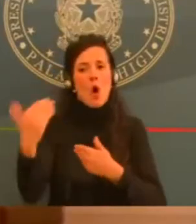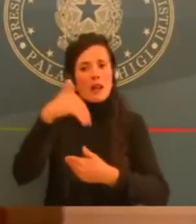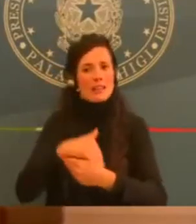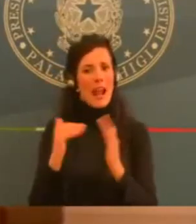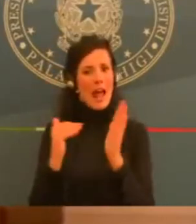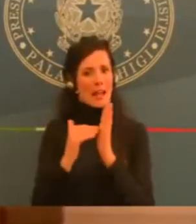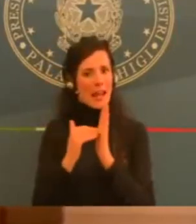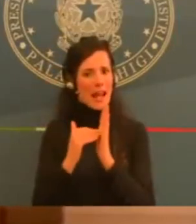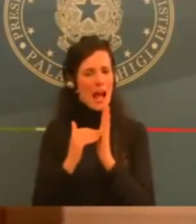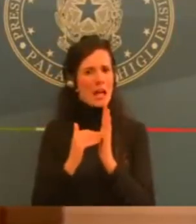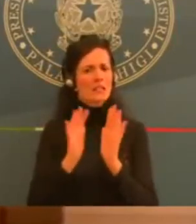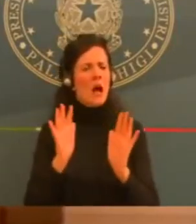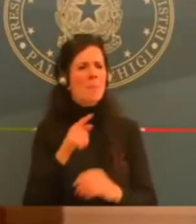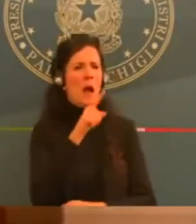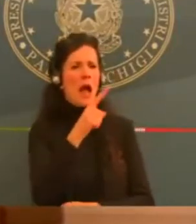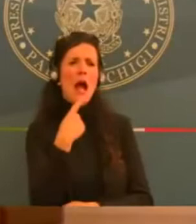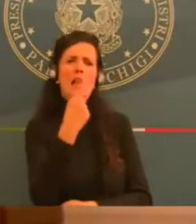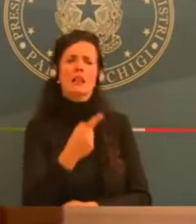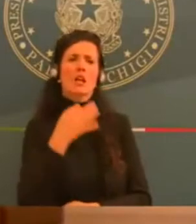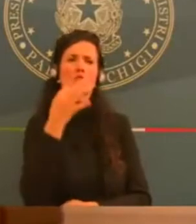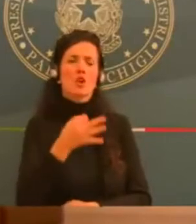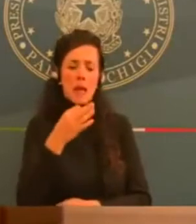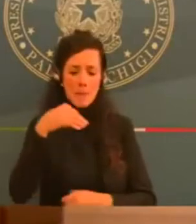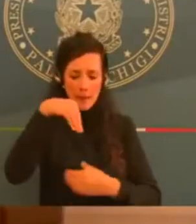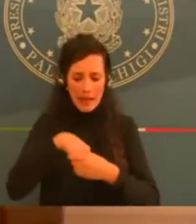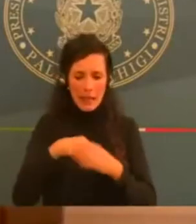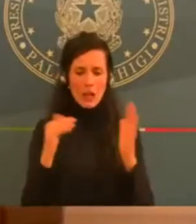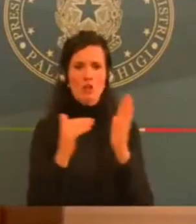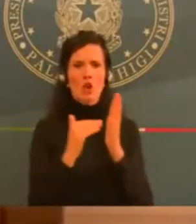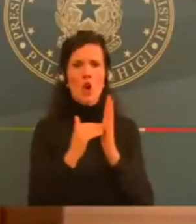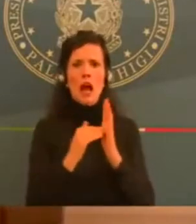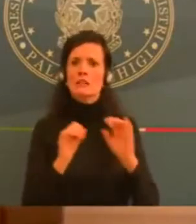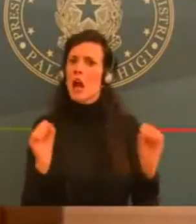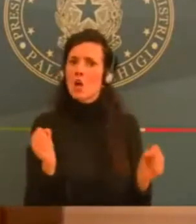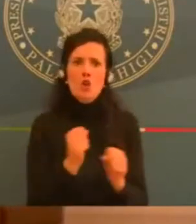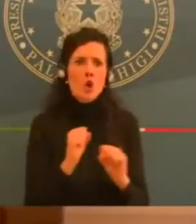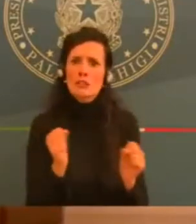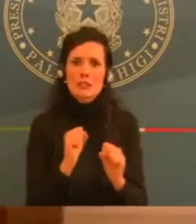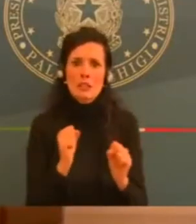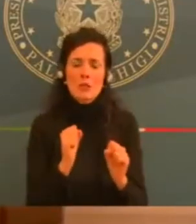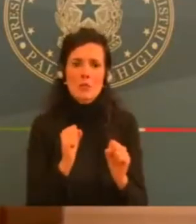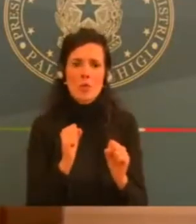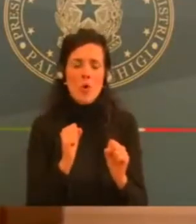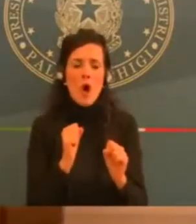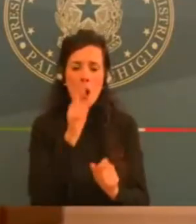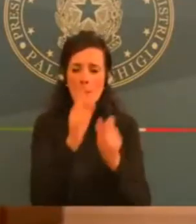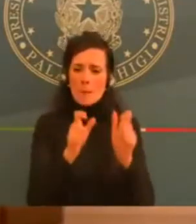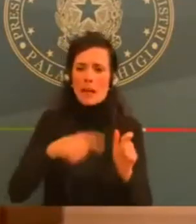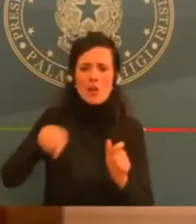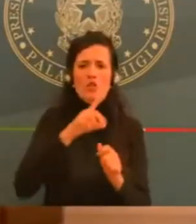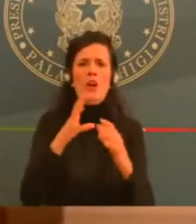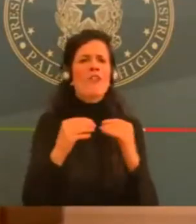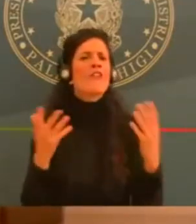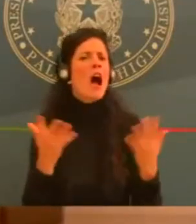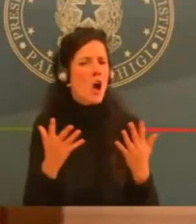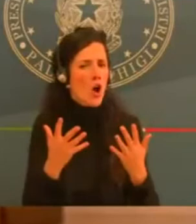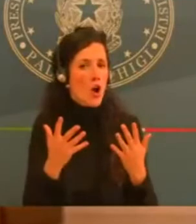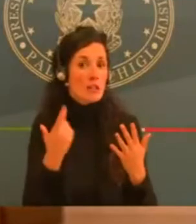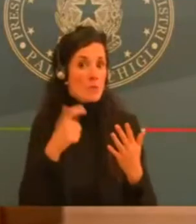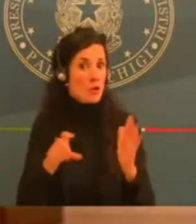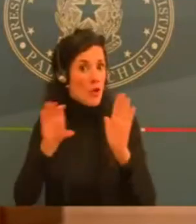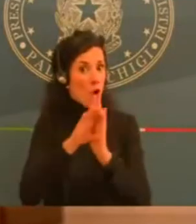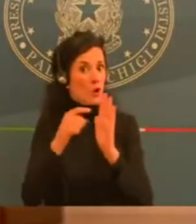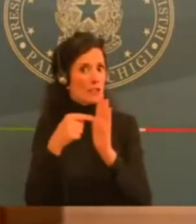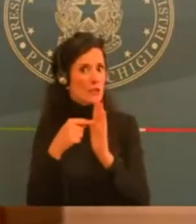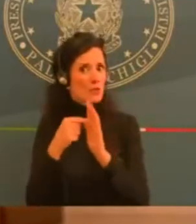incostituzionale, è illegale. Nel momento in cui lei parla di spostamenti, o forse ho capito male io, è un discorso. Oppure, se è dentro le